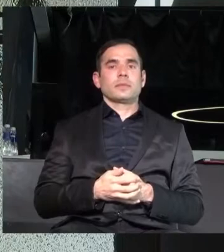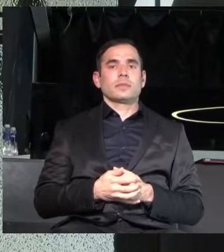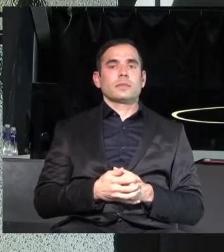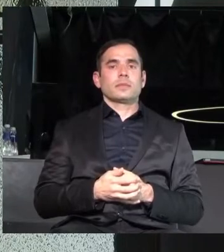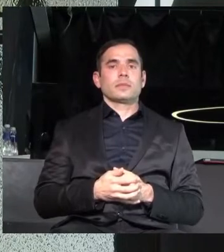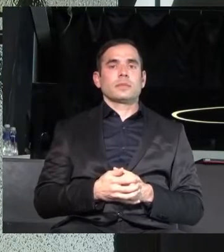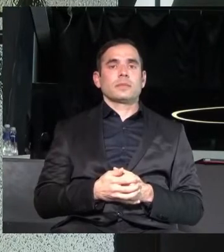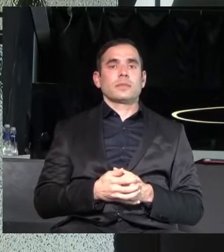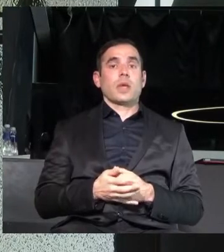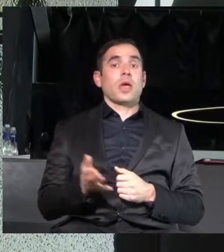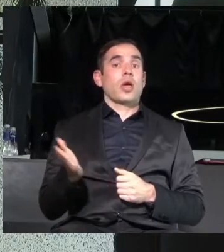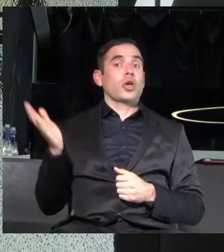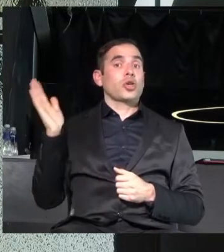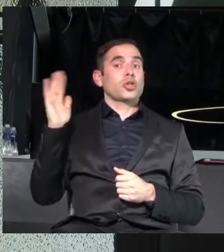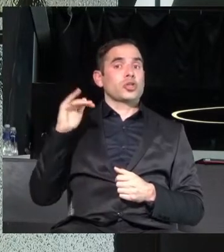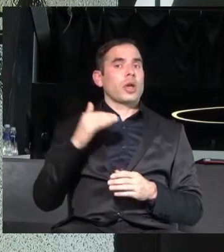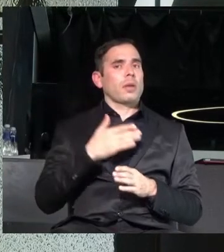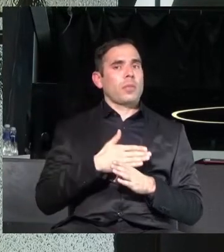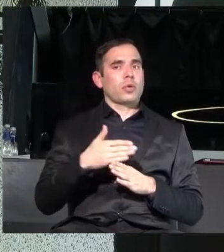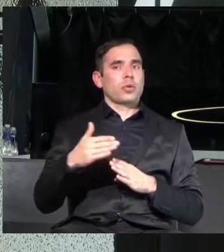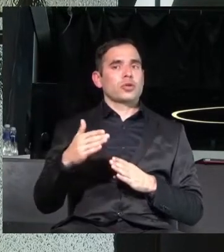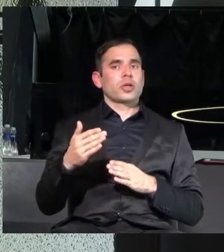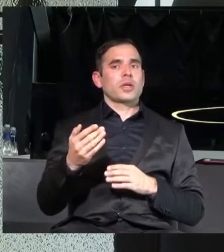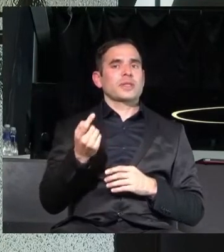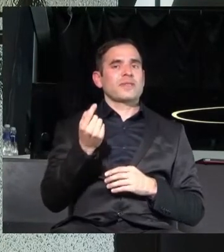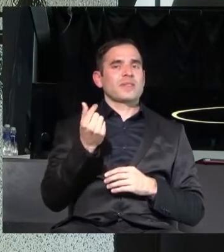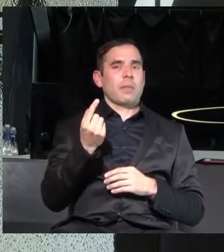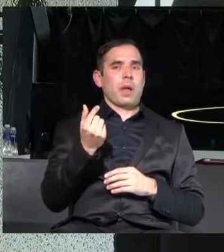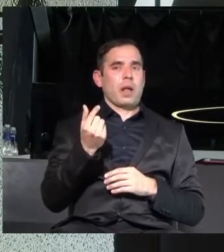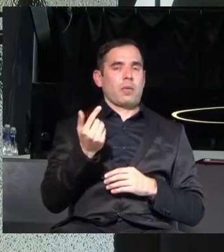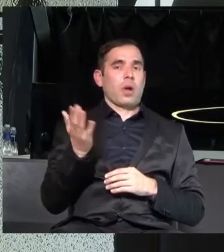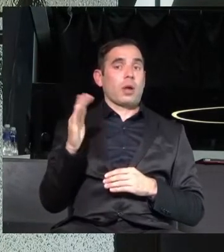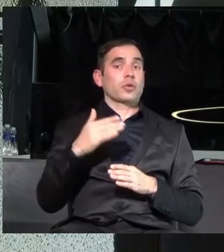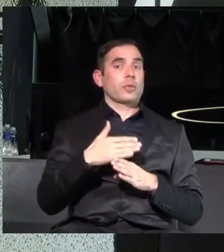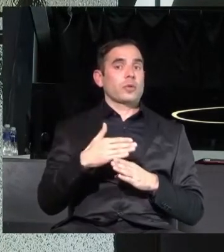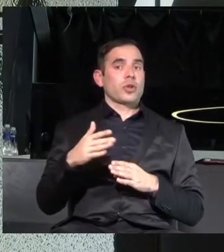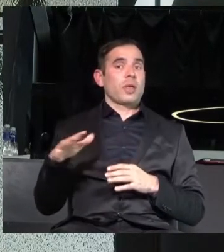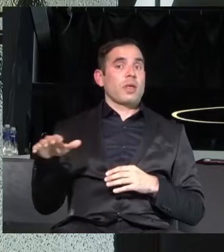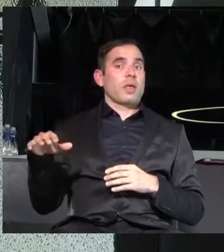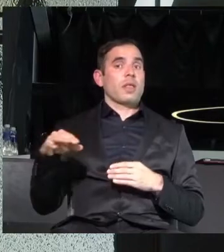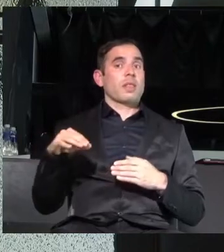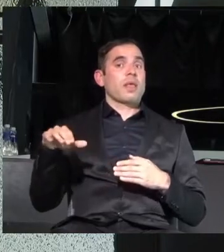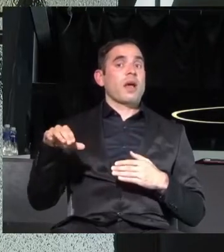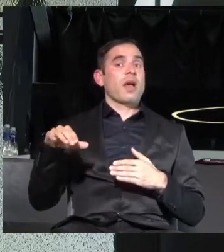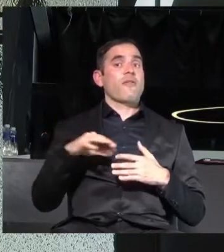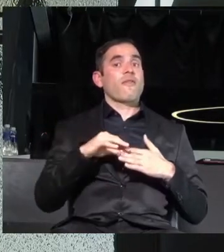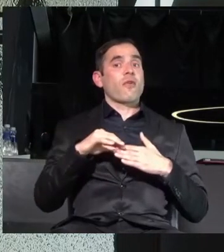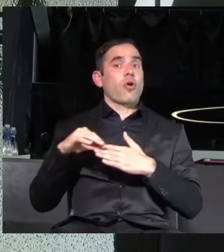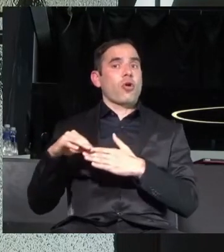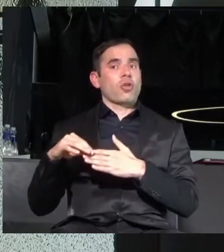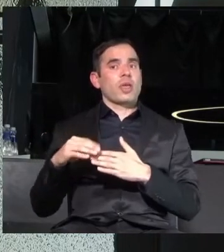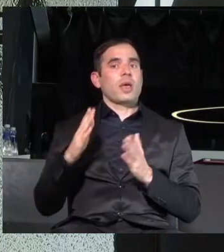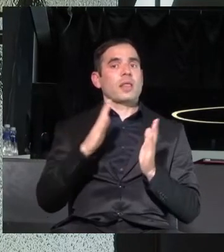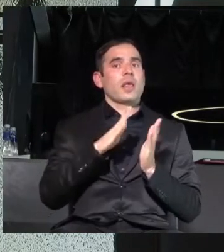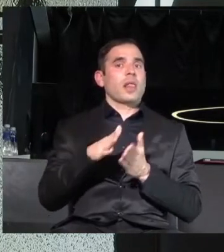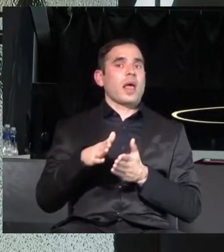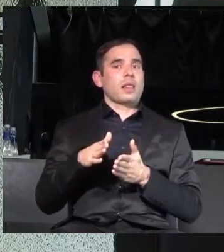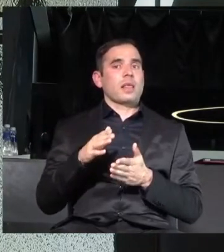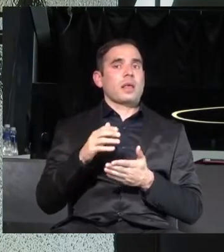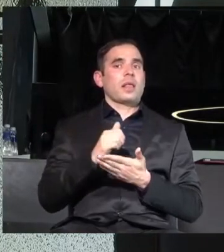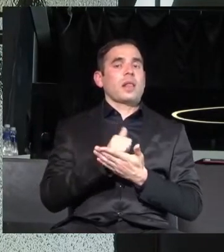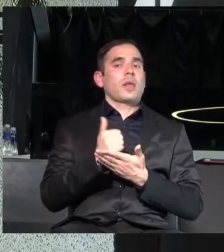И ще я продължа съвсем малко, както ще продължа да водя и делата на лъгбата и хора в България.